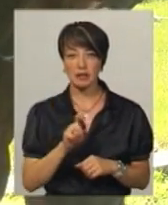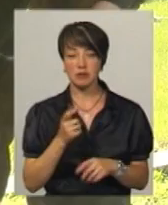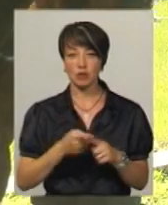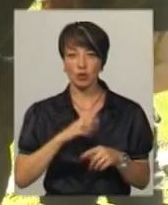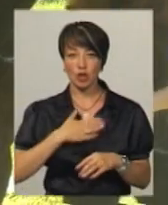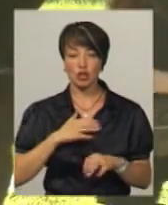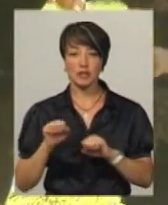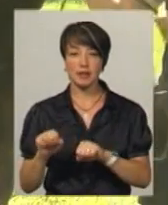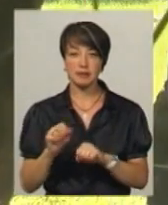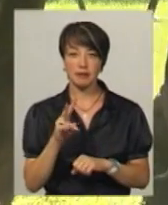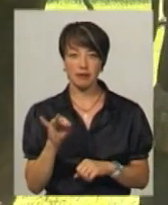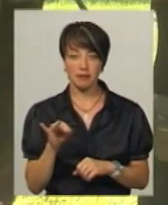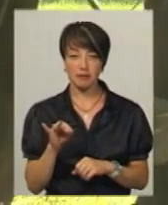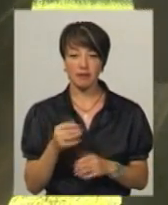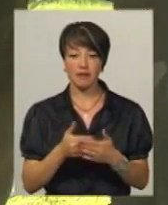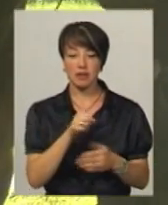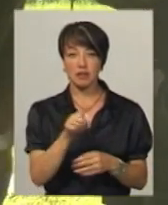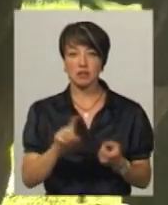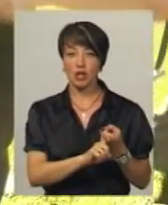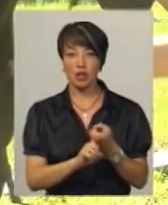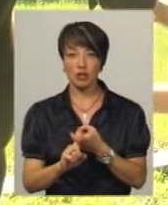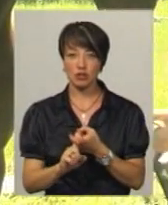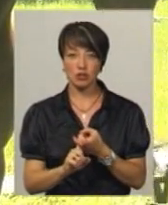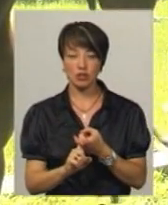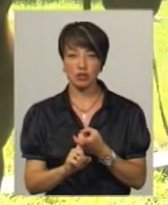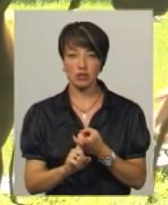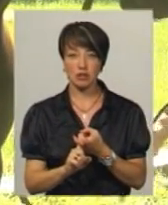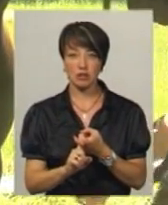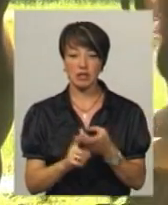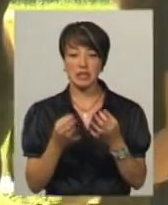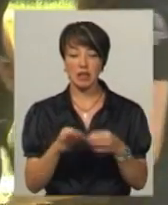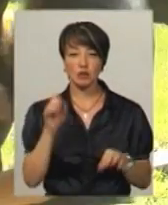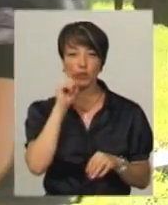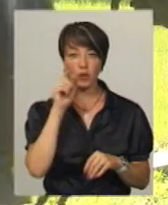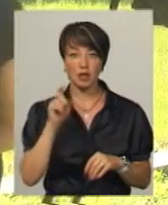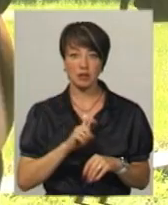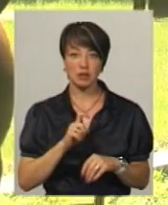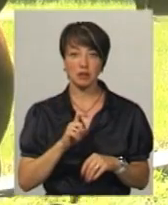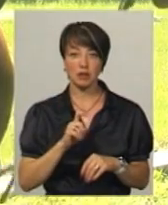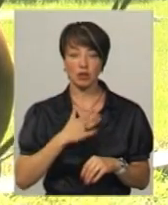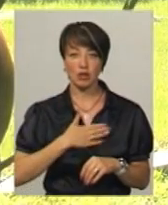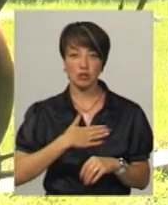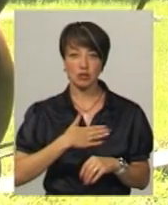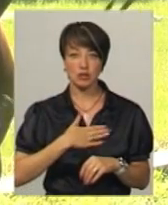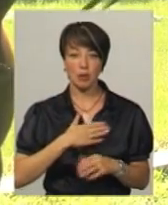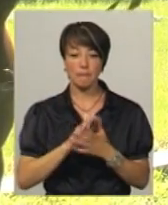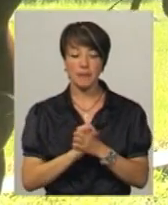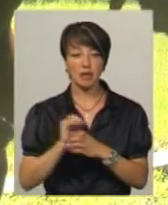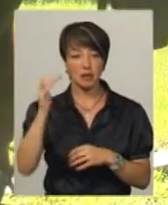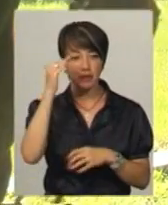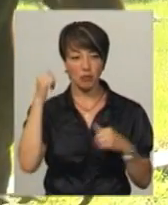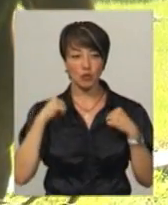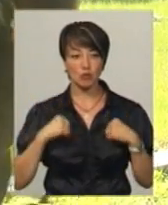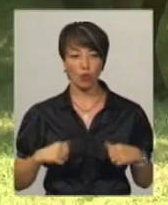бо то наші захисники, від них залежить, будемо казати, незалежність України і залежить наш мирне небо і